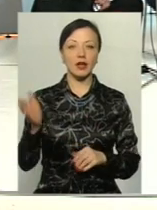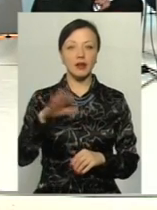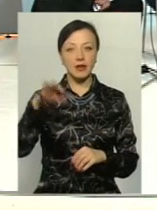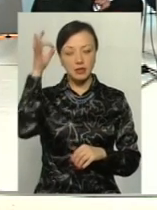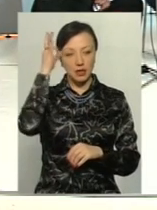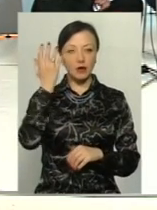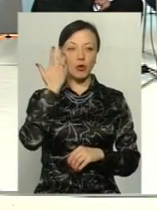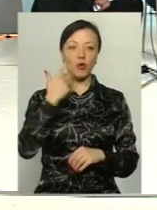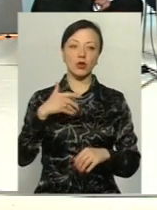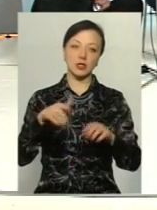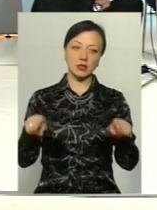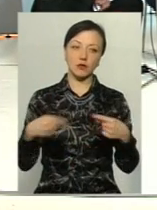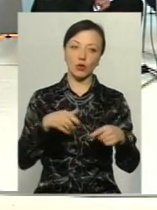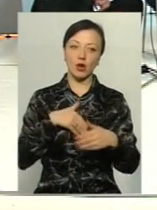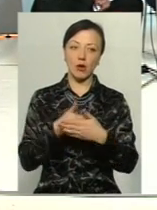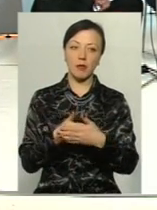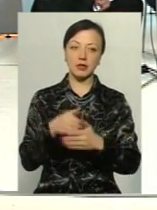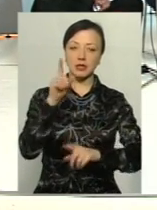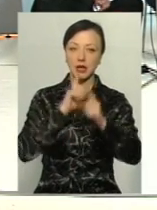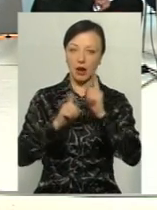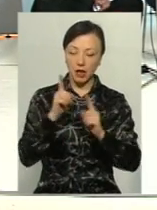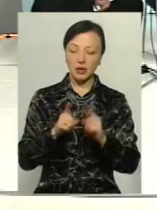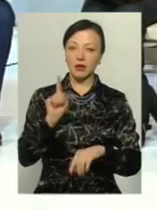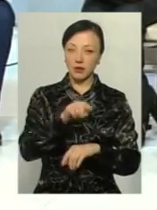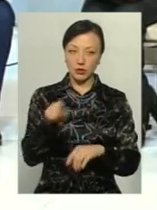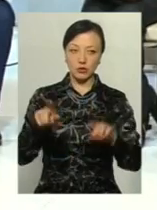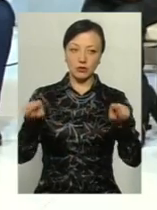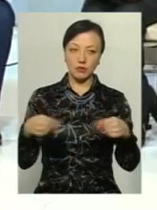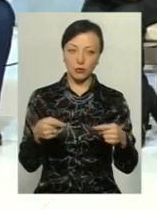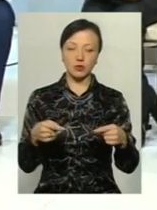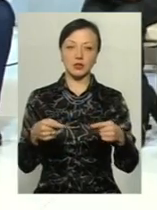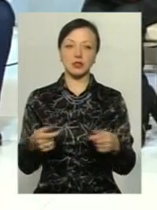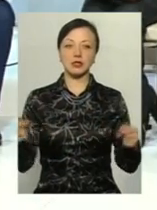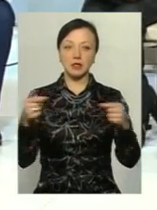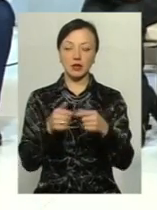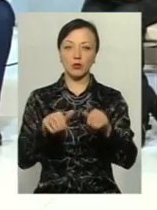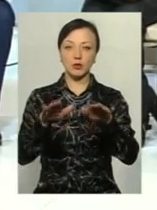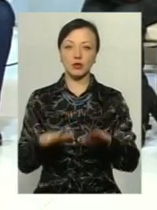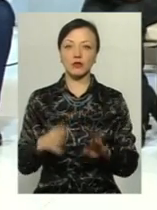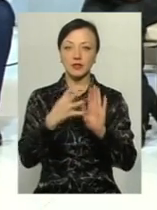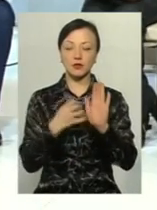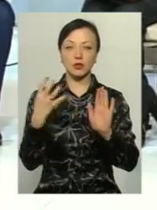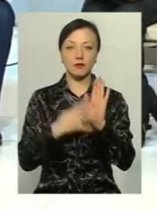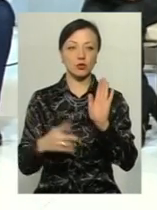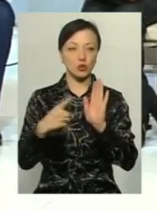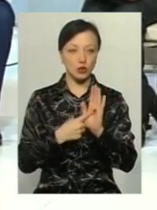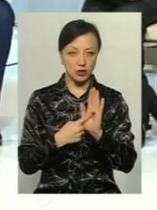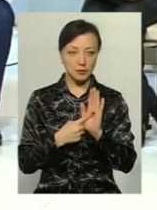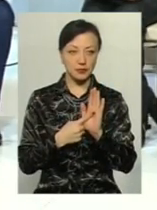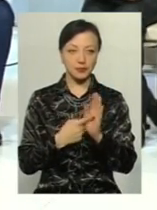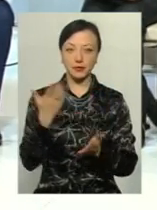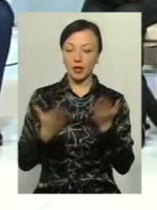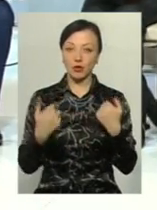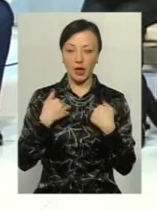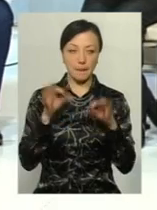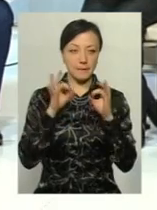коли створювалася громадська рада. Громадські ради створені згідно постанови 996, яку, якщо мені пам'ять